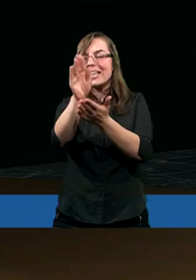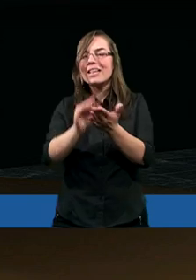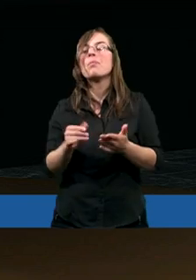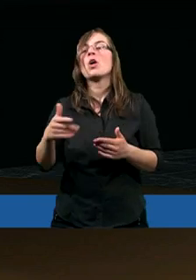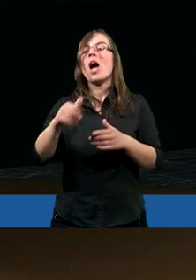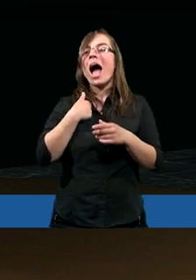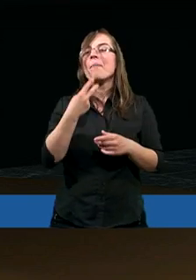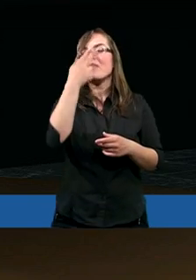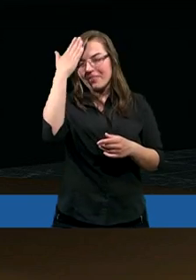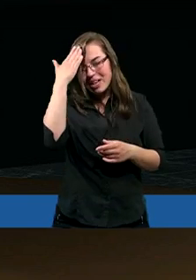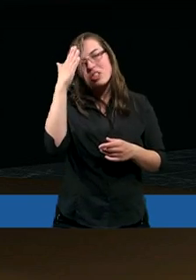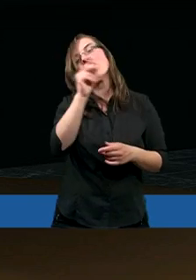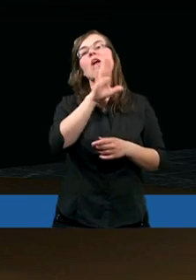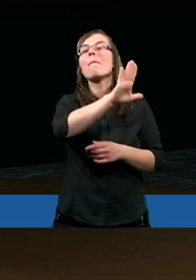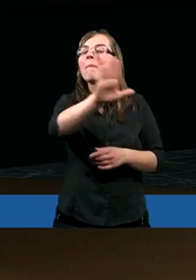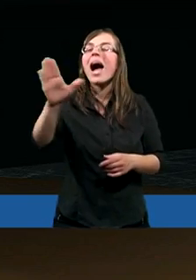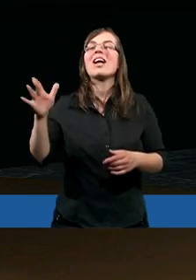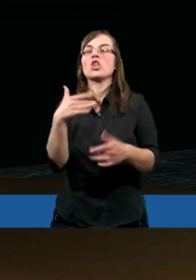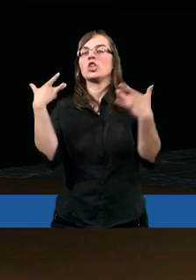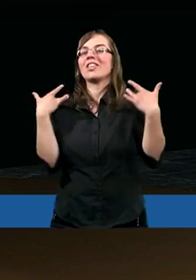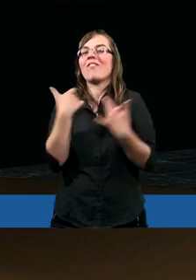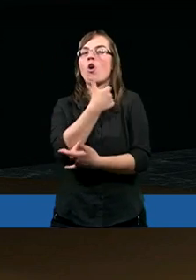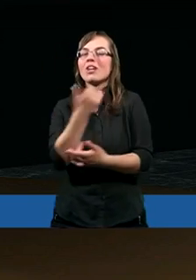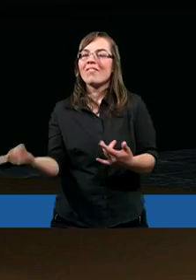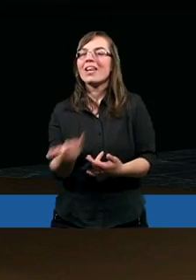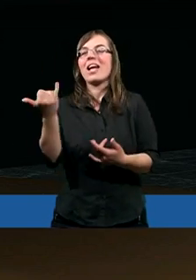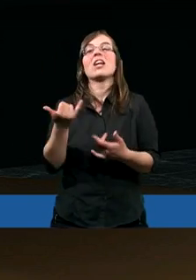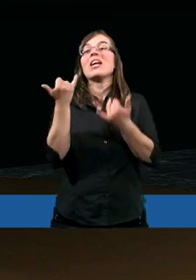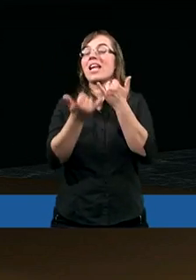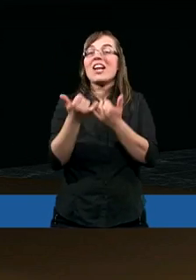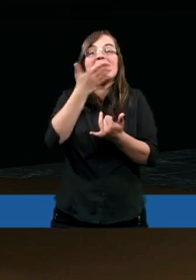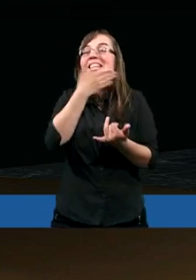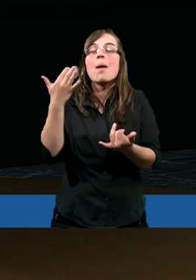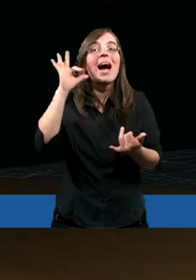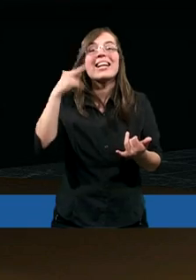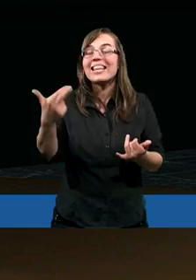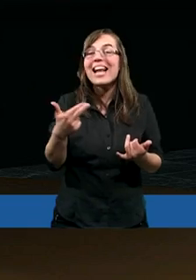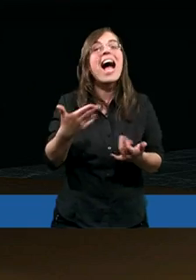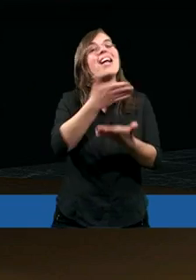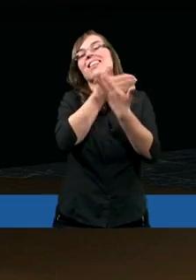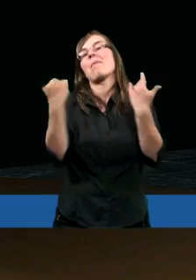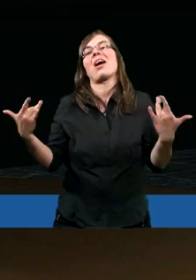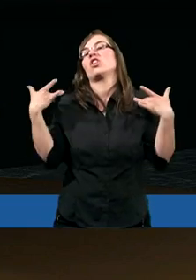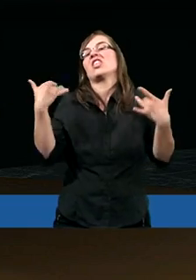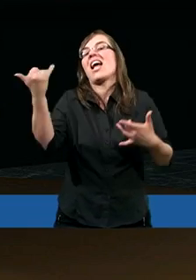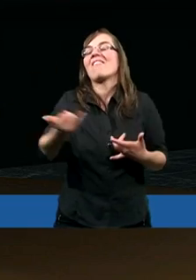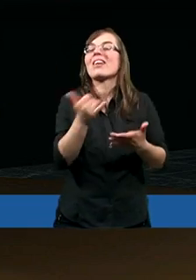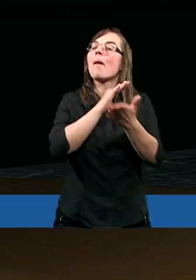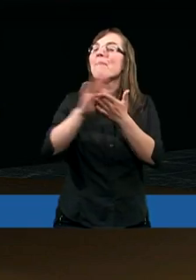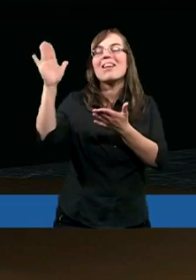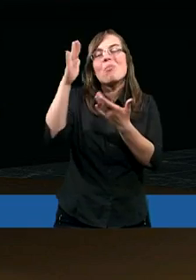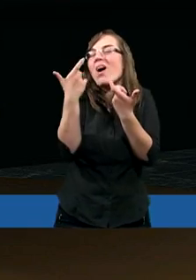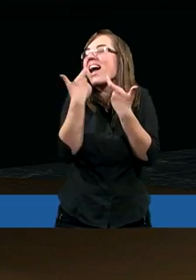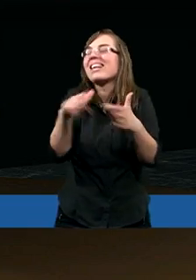wiedzieli, że macie żywot wieczny. Kto ma syna, ma życie, kto nie ma syna, nie ma żywota wiecznego. I Bóg